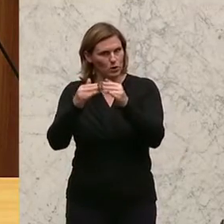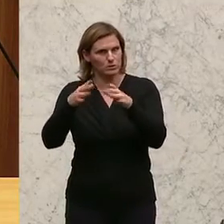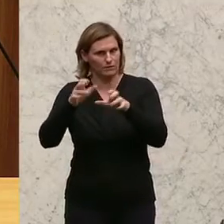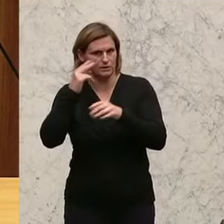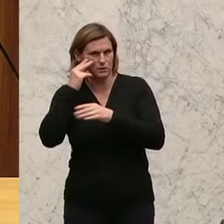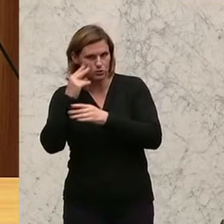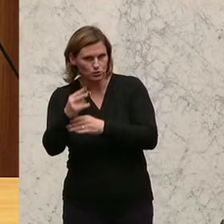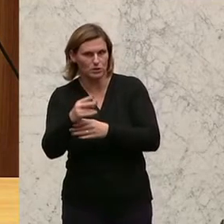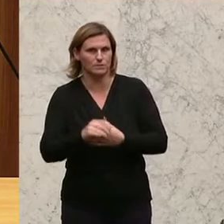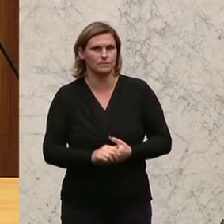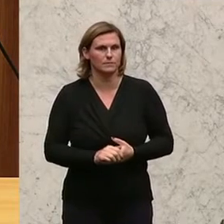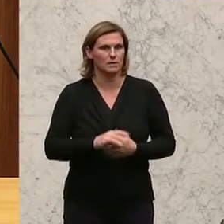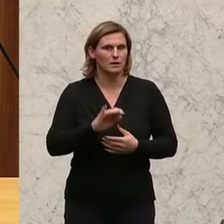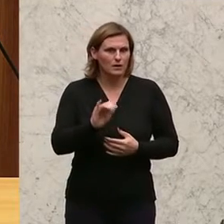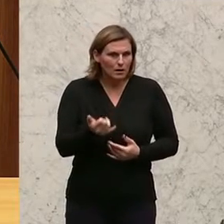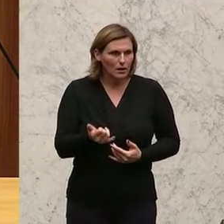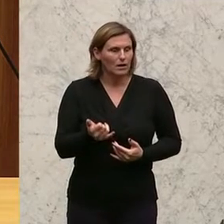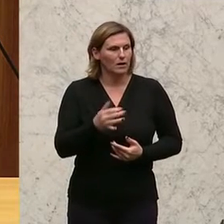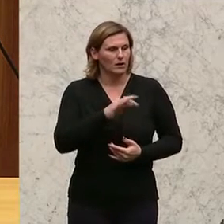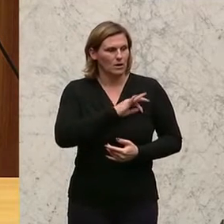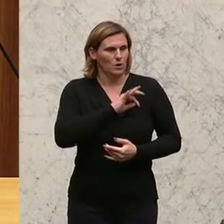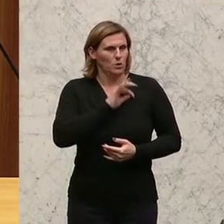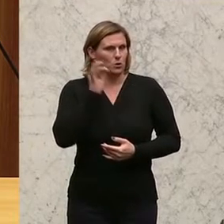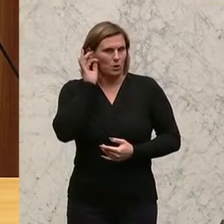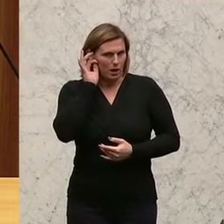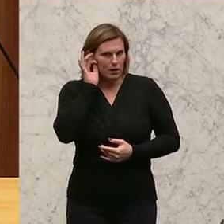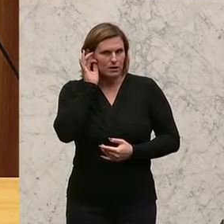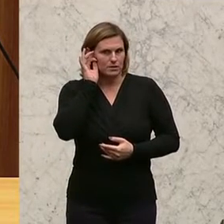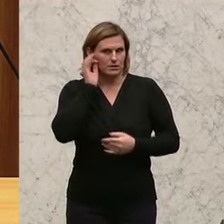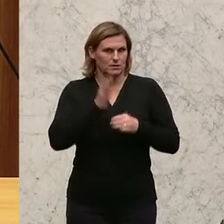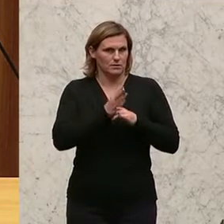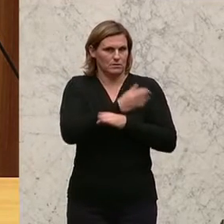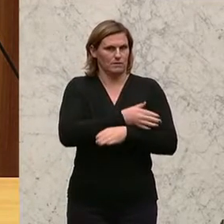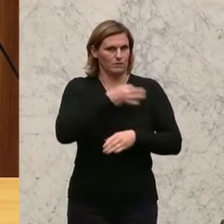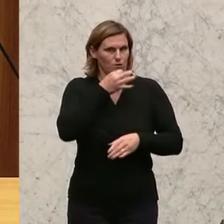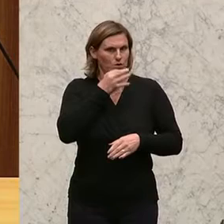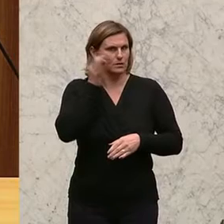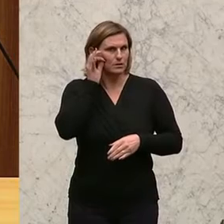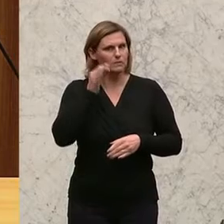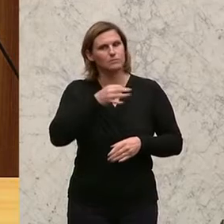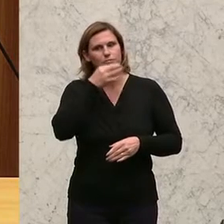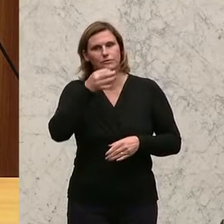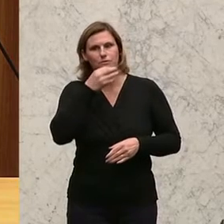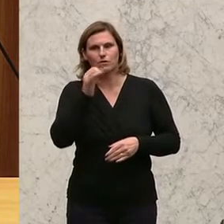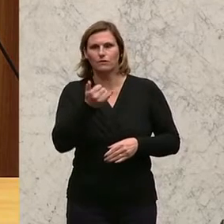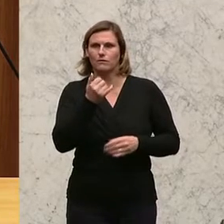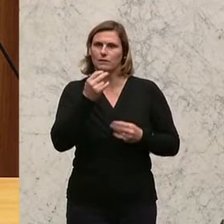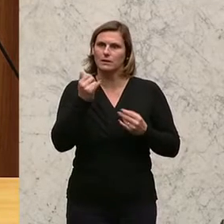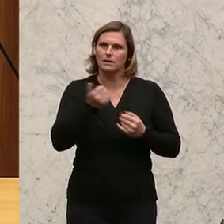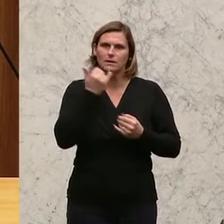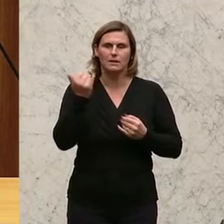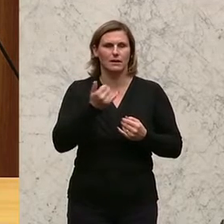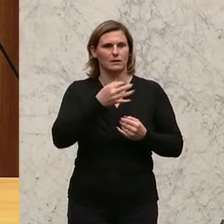Steinacker, es freut mich, dass Sie hier ein Plädoyer für jede Stimme abgegeben haben.